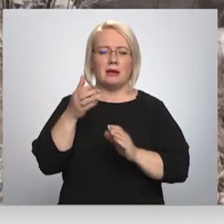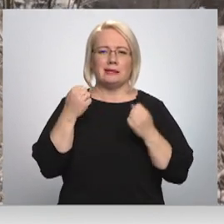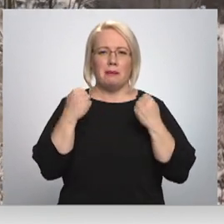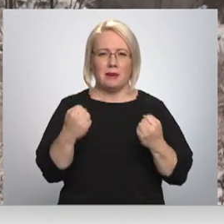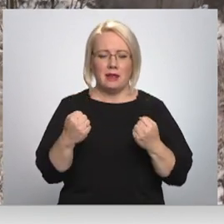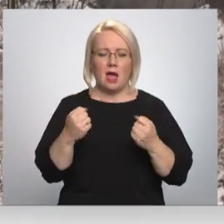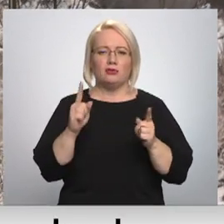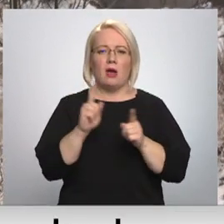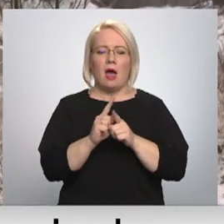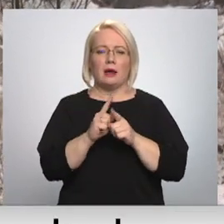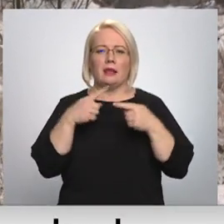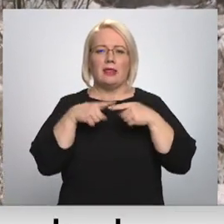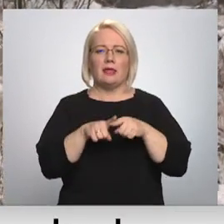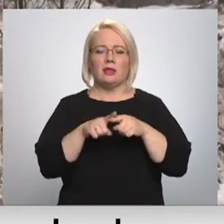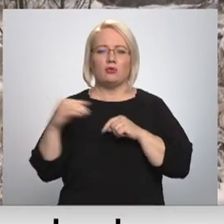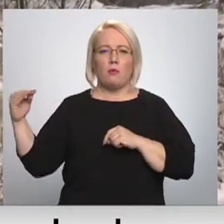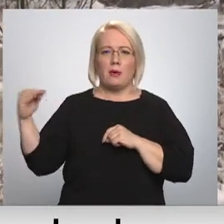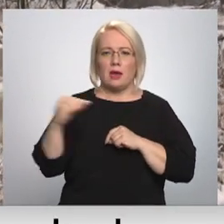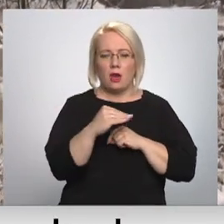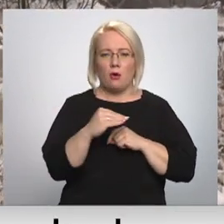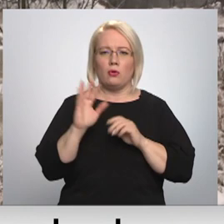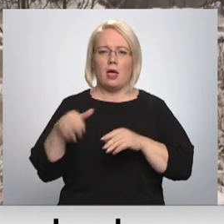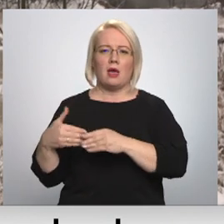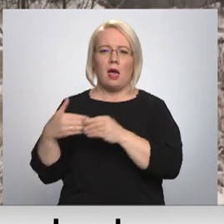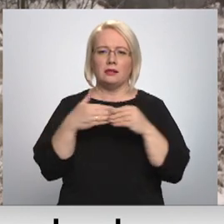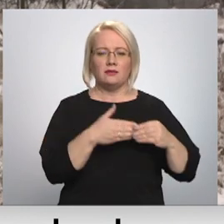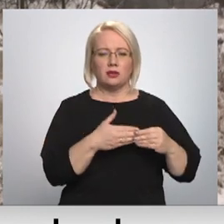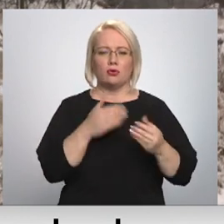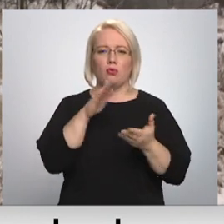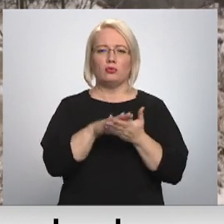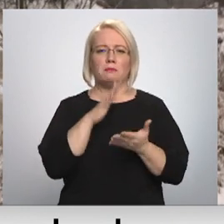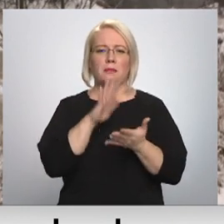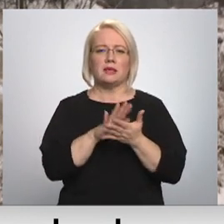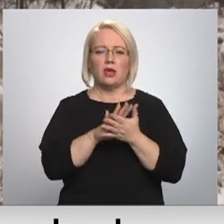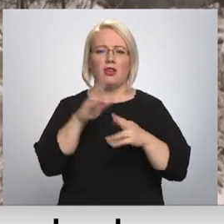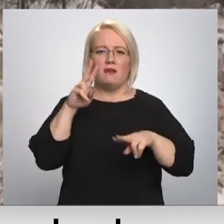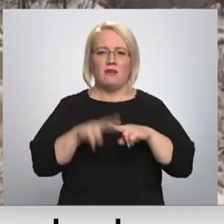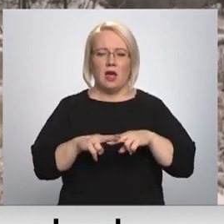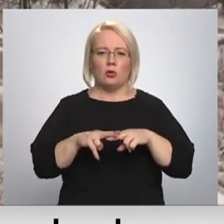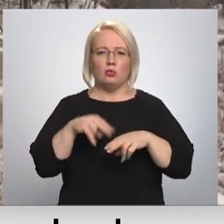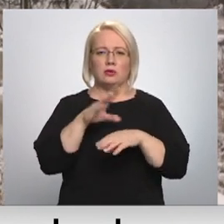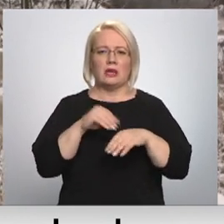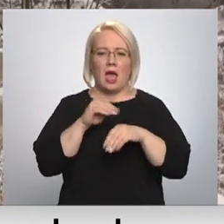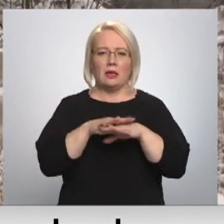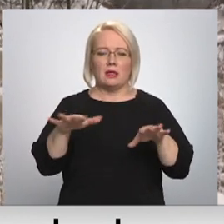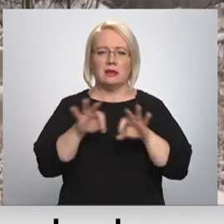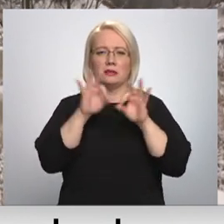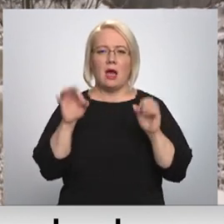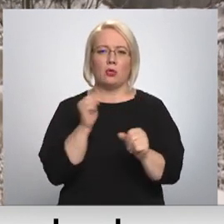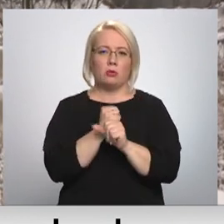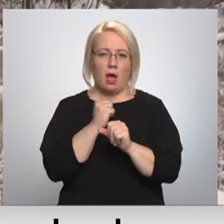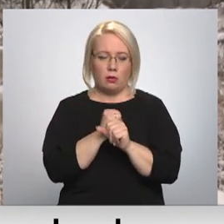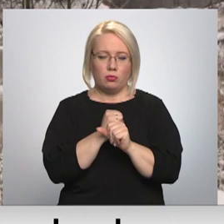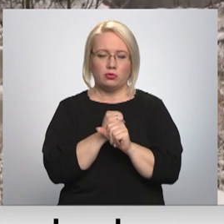tehnisko piebrauktu, lai piegadēt aizvest uz piesarņojumu vieta skaidas, lai varat uzsaktu darbus.